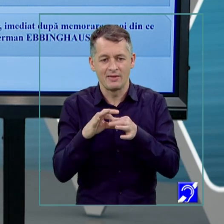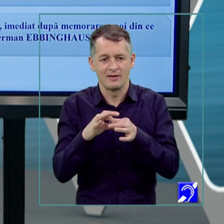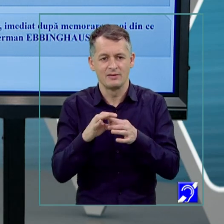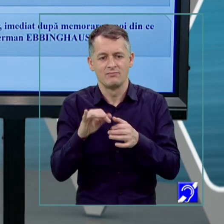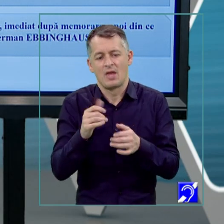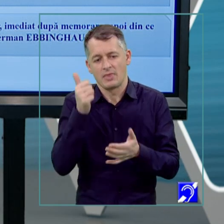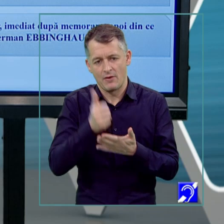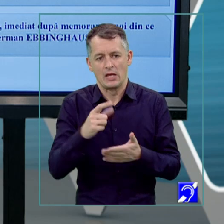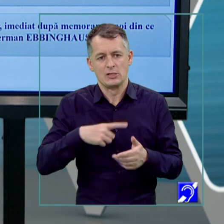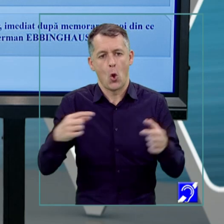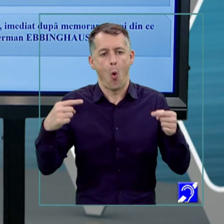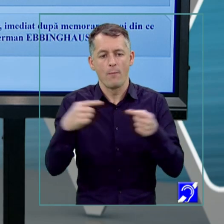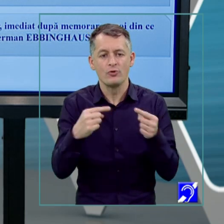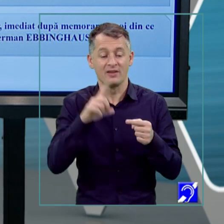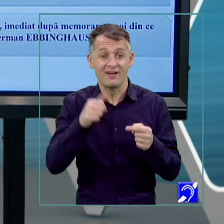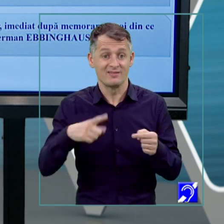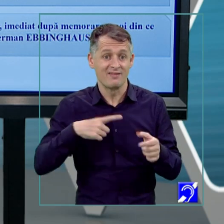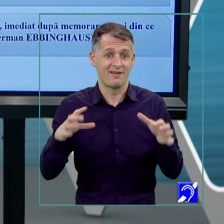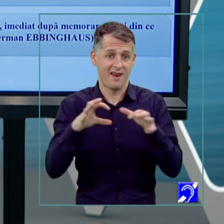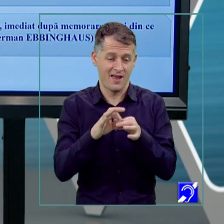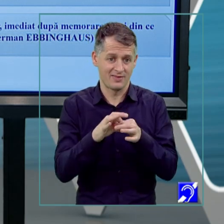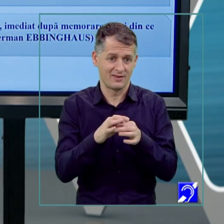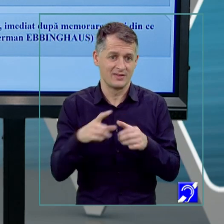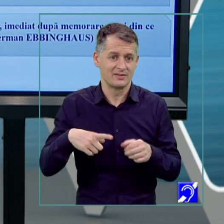legate și cumva există împreună.